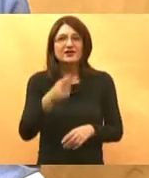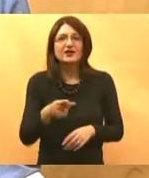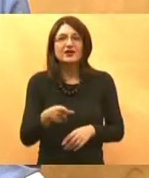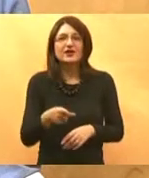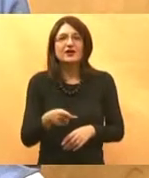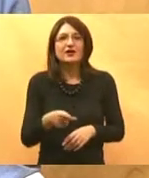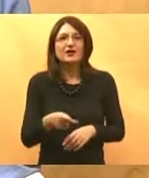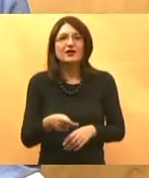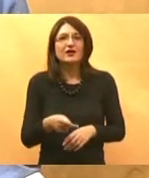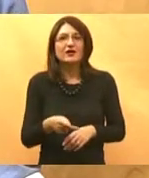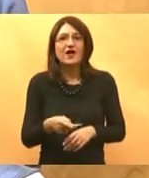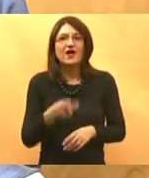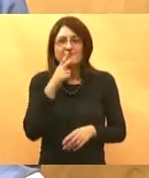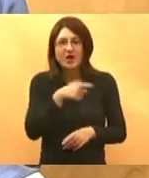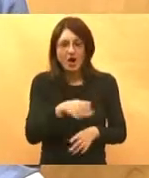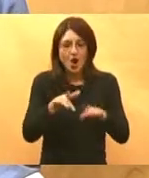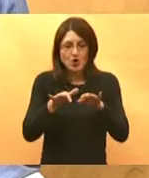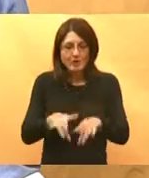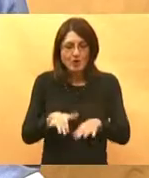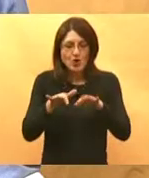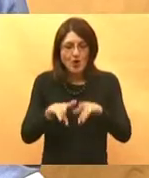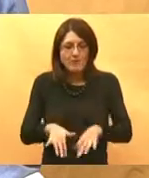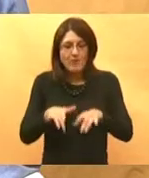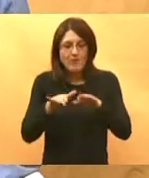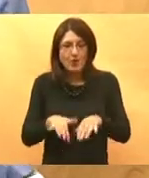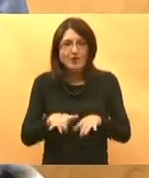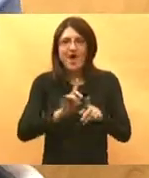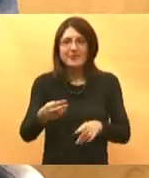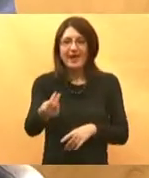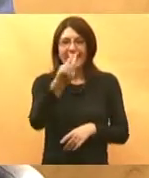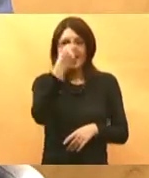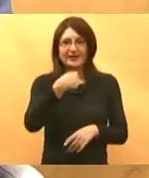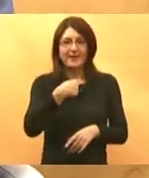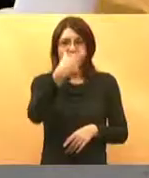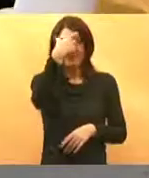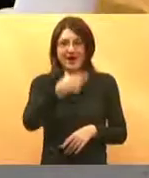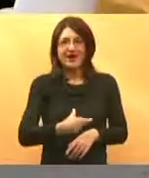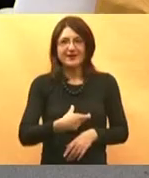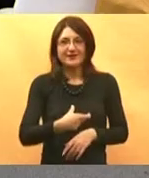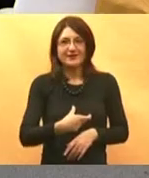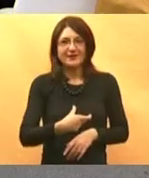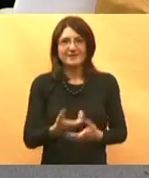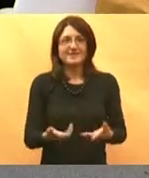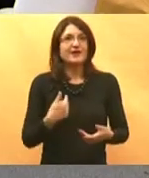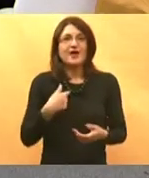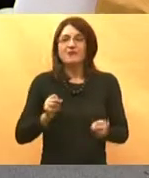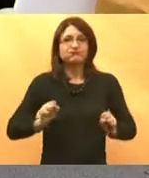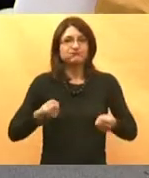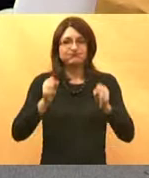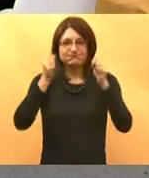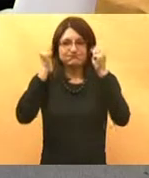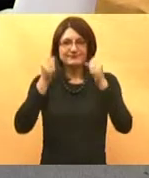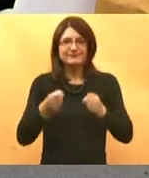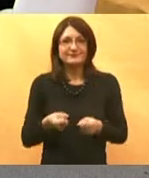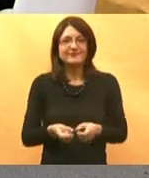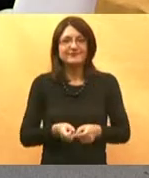oprote na izrazu, kompjuter, nego mene osobno. Gospodin, raga, ja se, apsolutno sve slažem. Ja